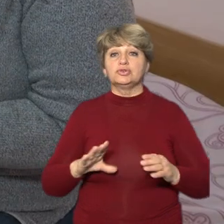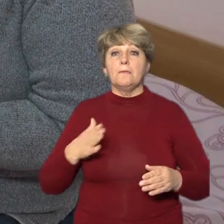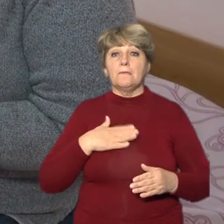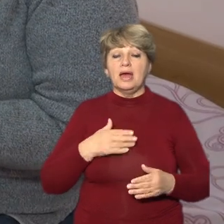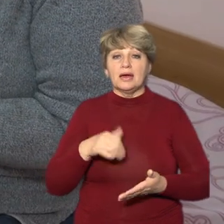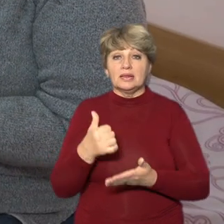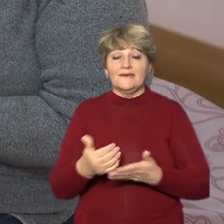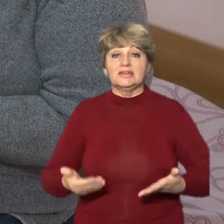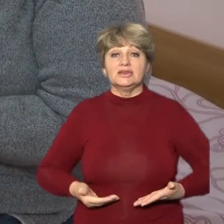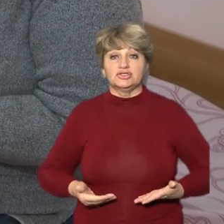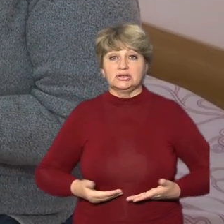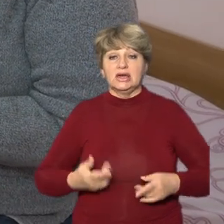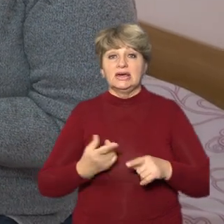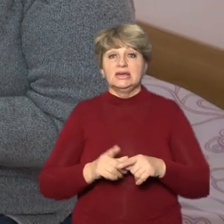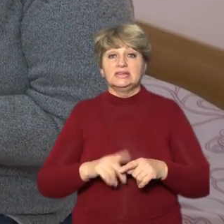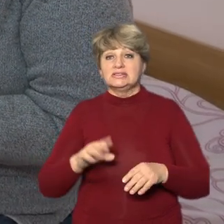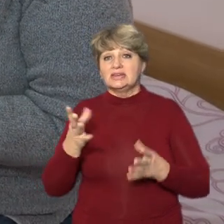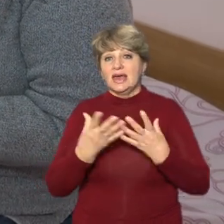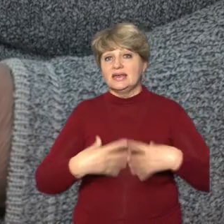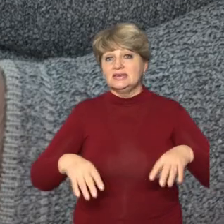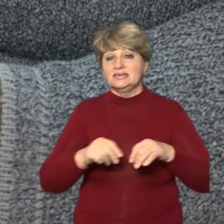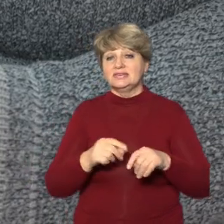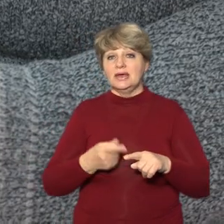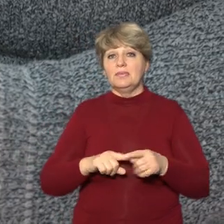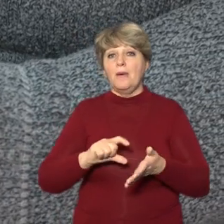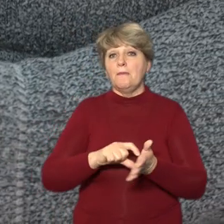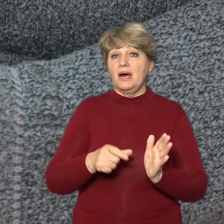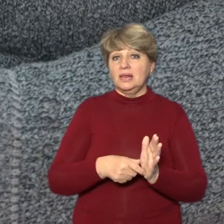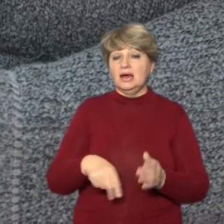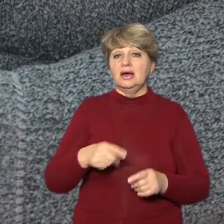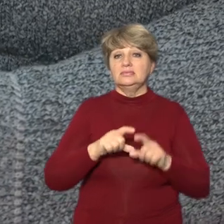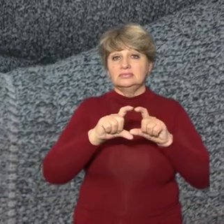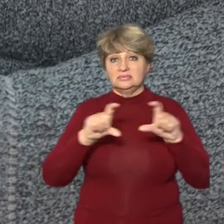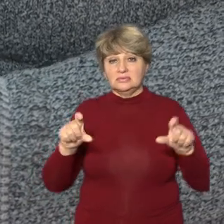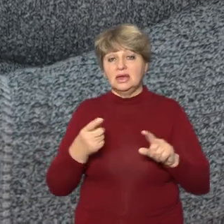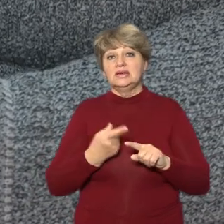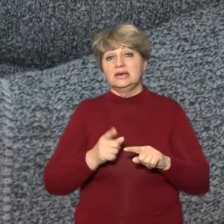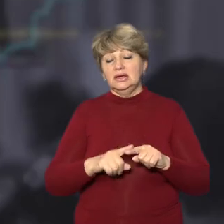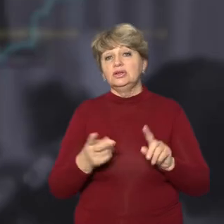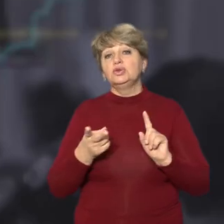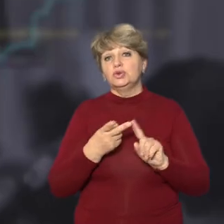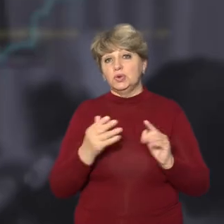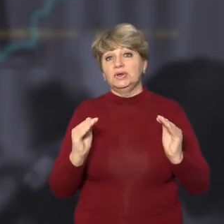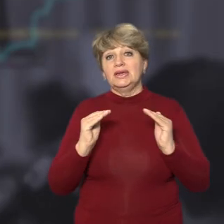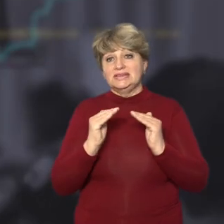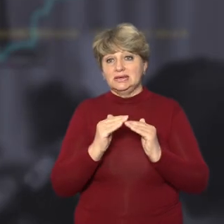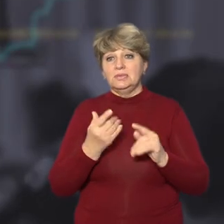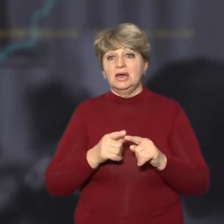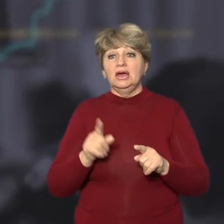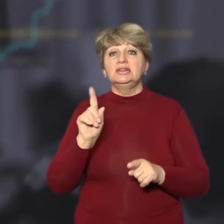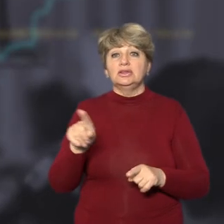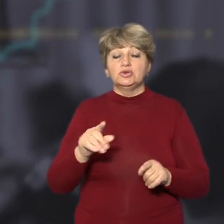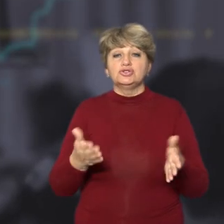Це Євгеній та Людмила Асаулки. Для них ця пала тонкодиспансеру – тепер другий дім, каже жінка. Ось це те, що